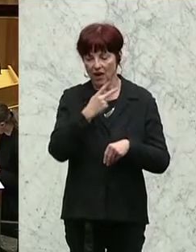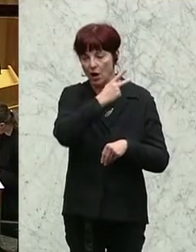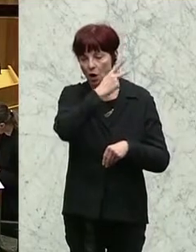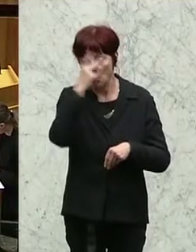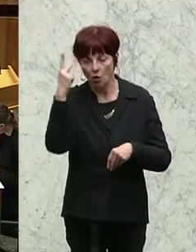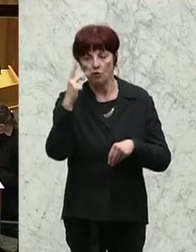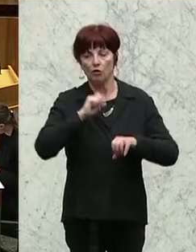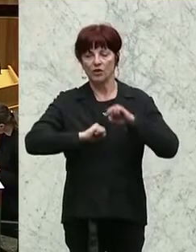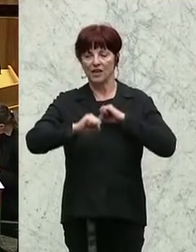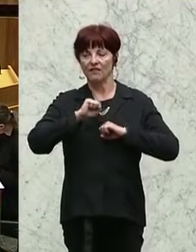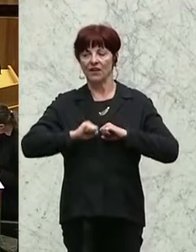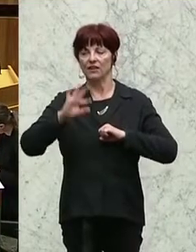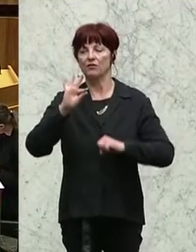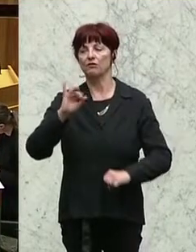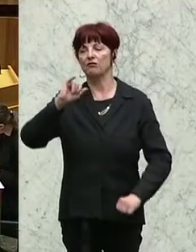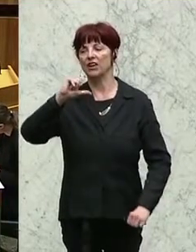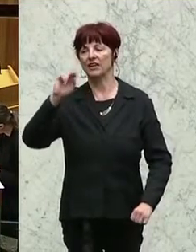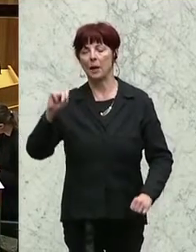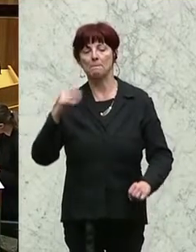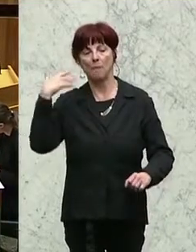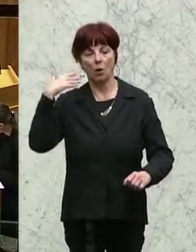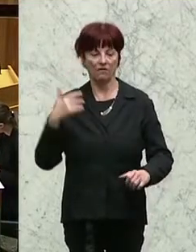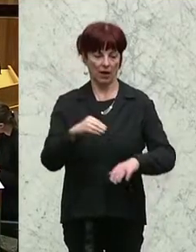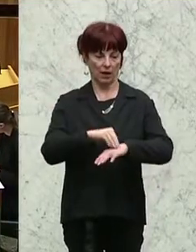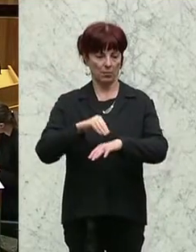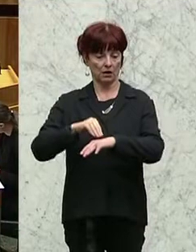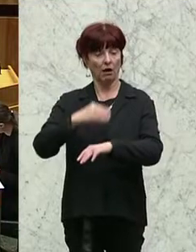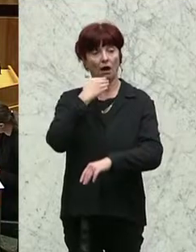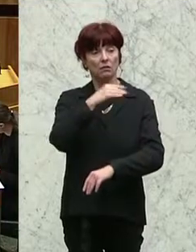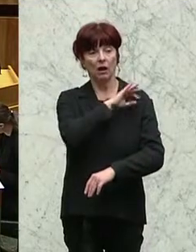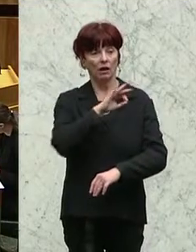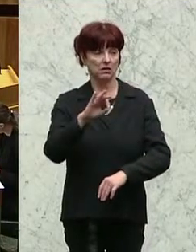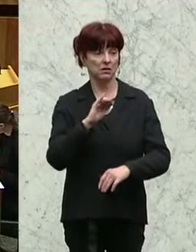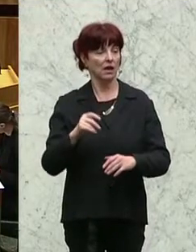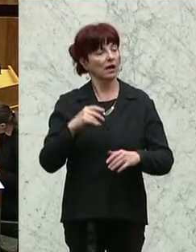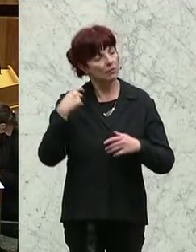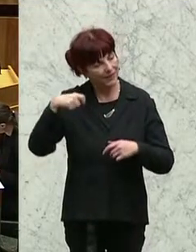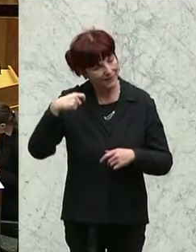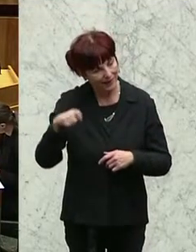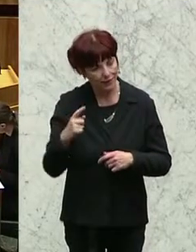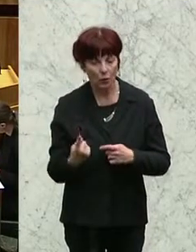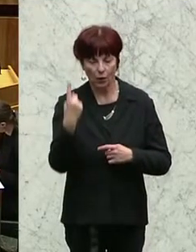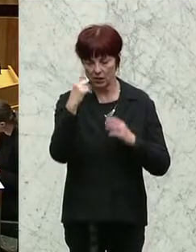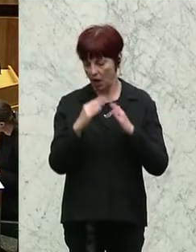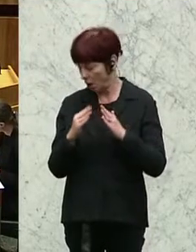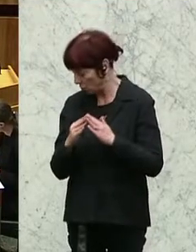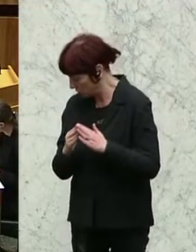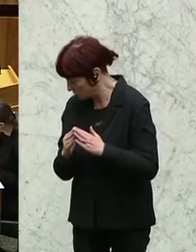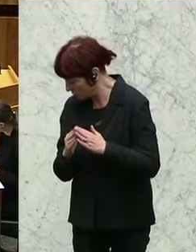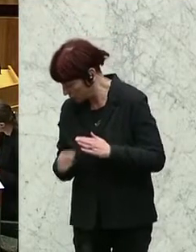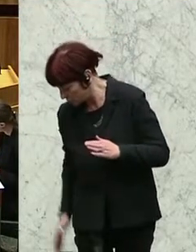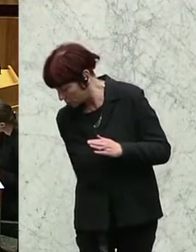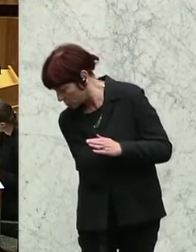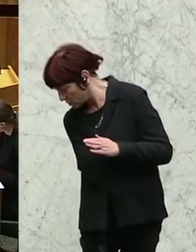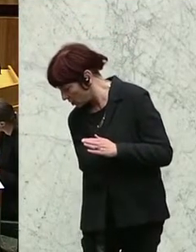Bitte Fichtenbau am Wort. Danke vielmals, sehr geehrter Herr Präsident, Hohes Haus. Natürlich ist es eine